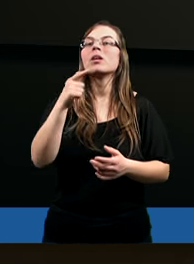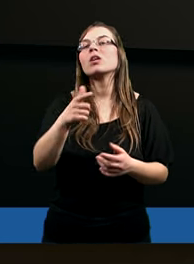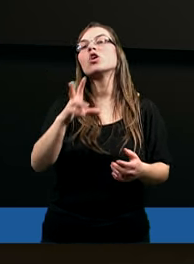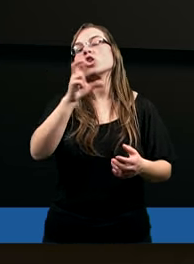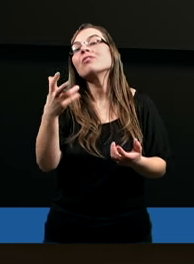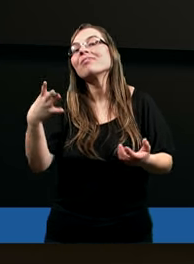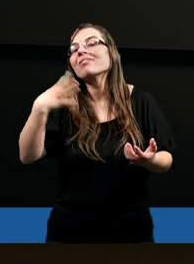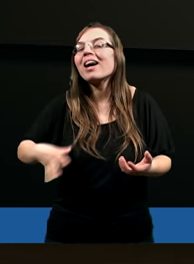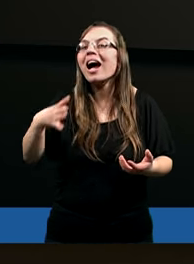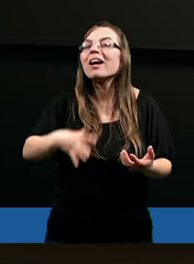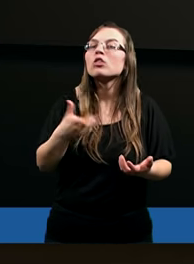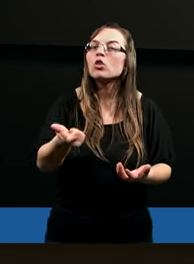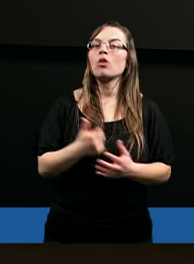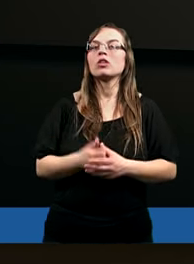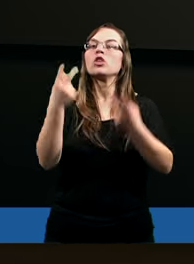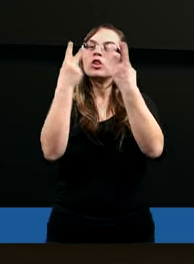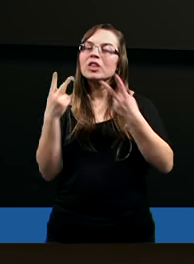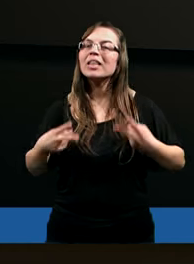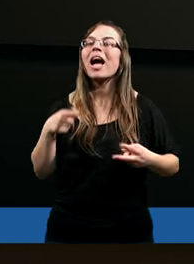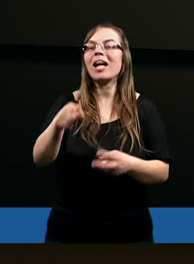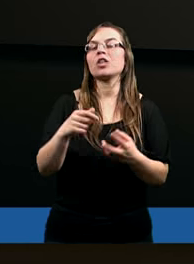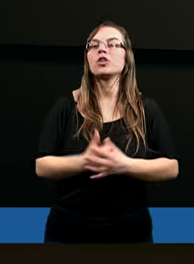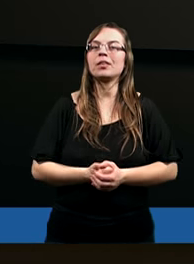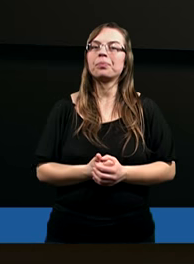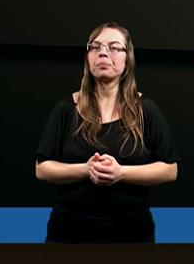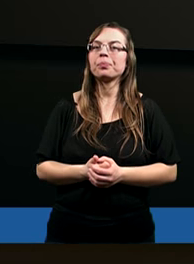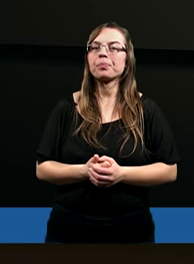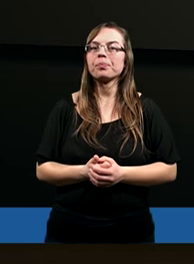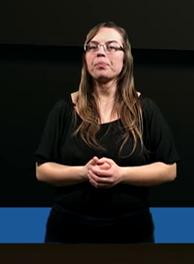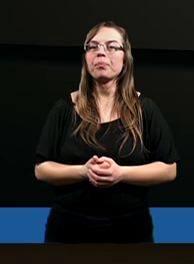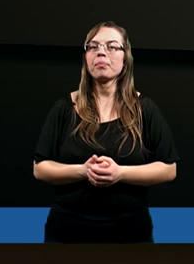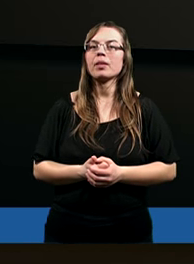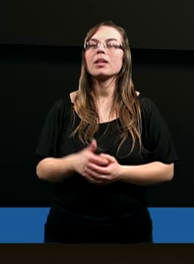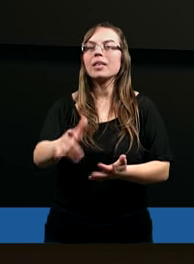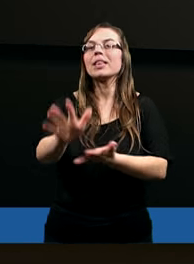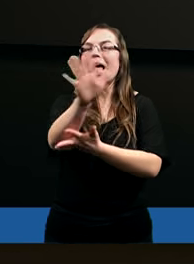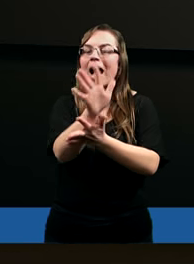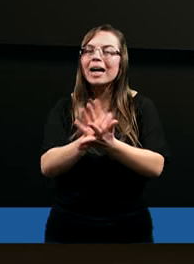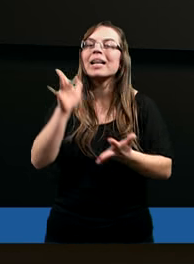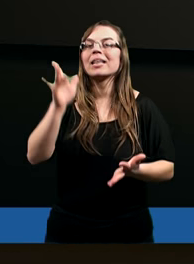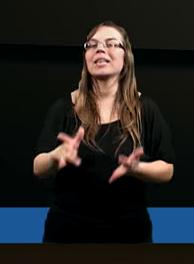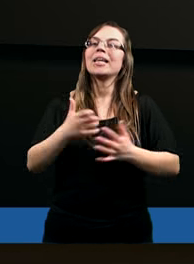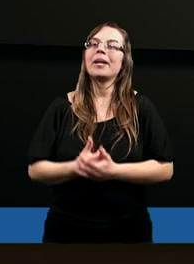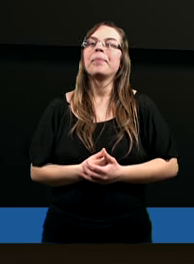to czy nie warto czytać te teksty